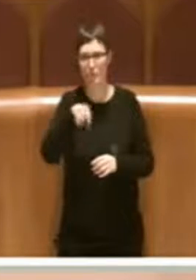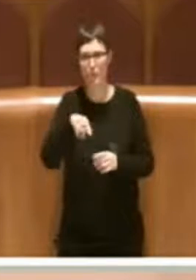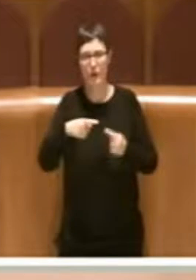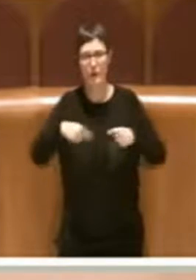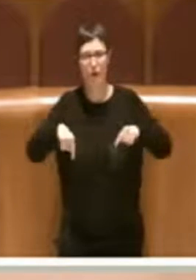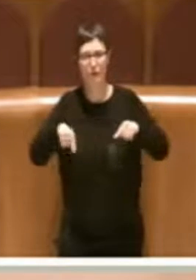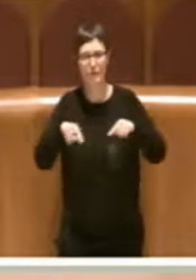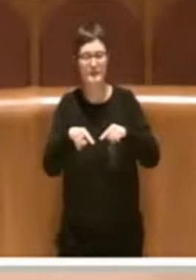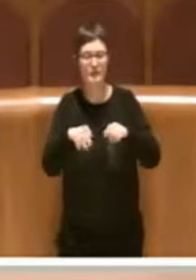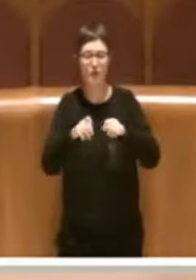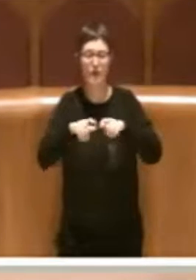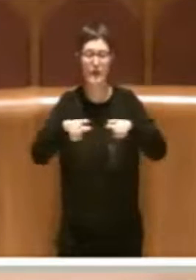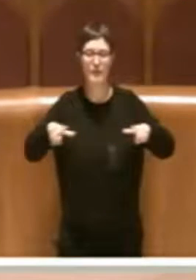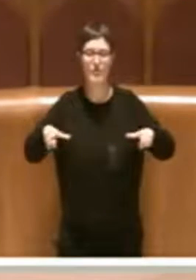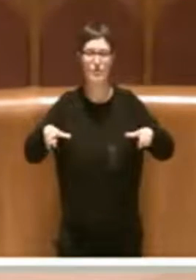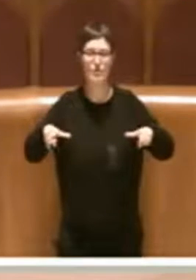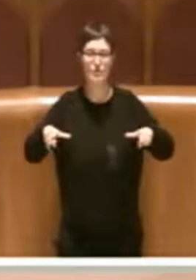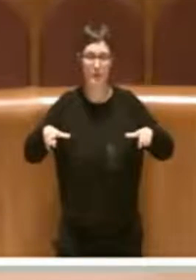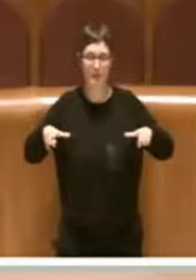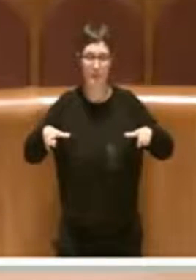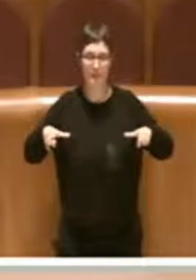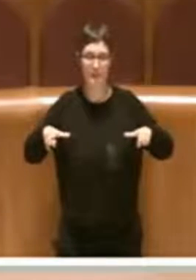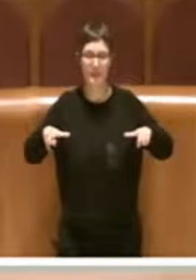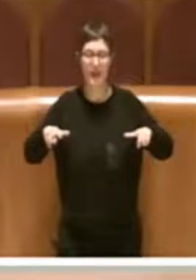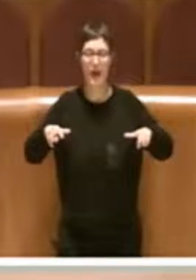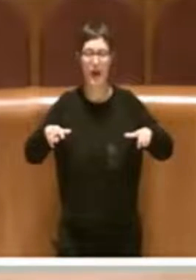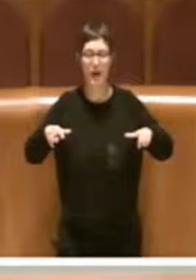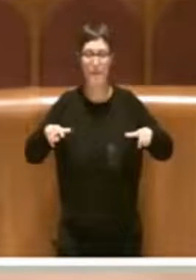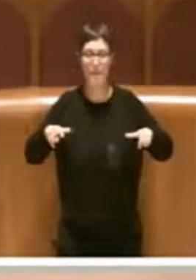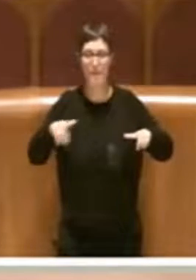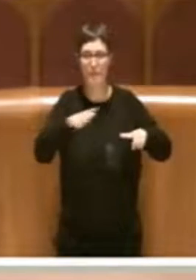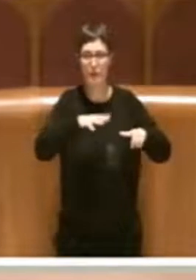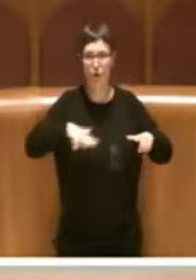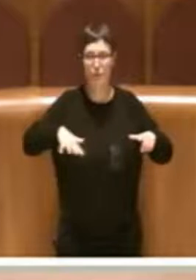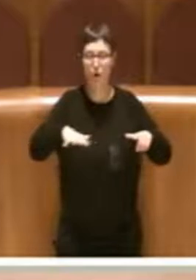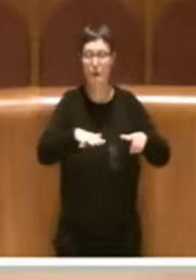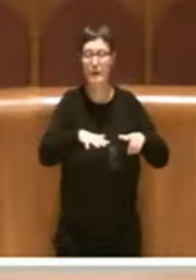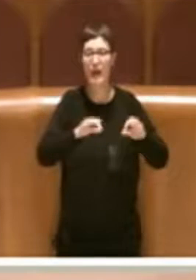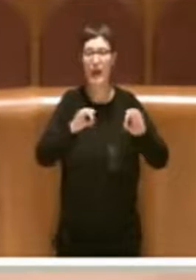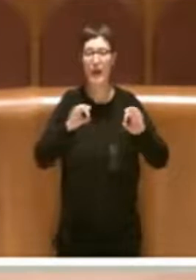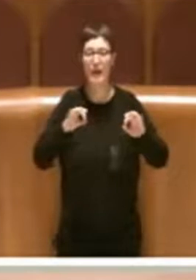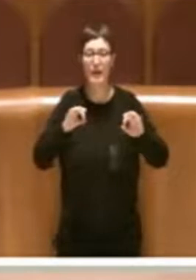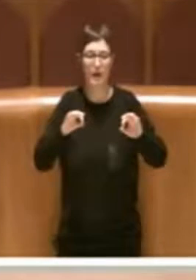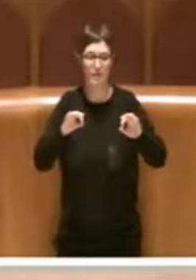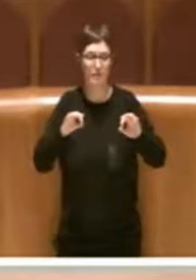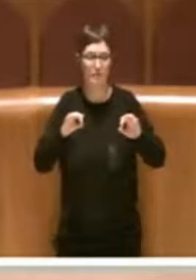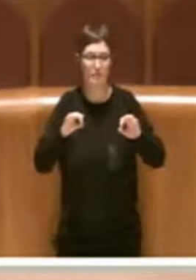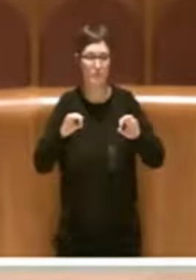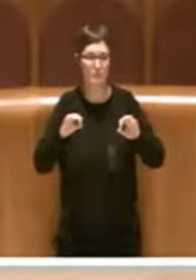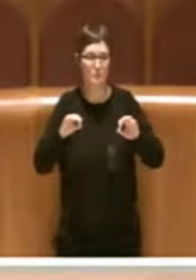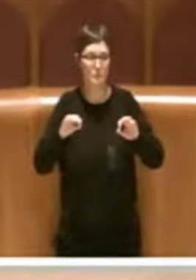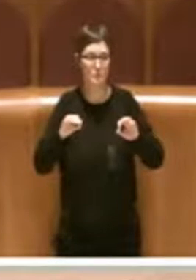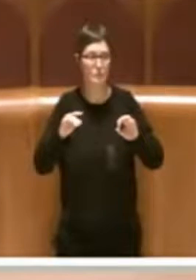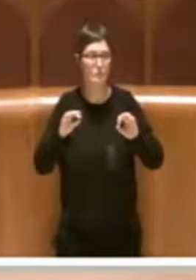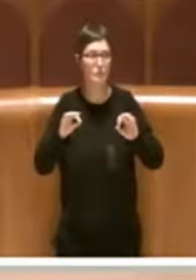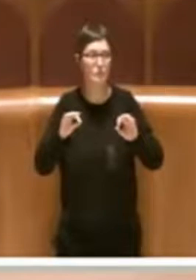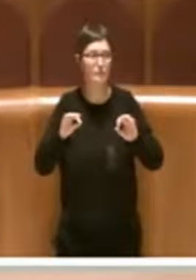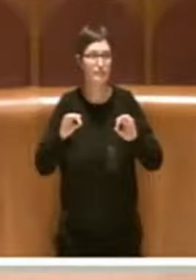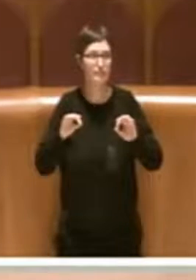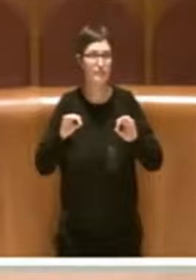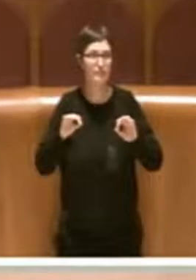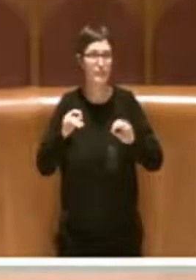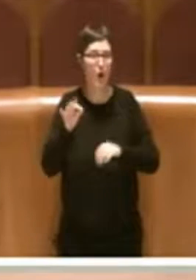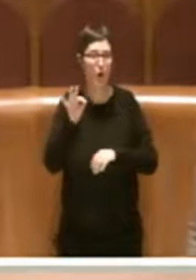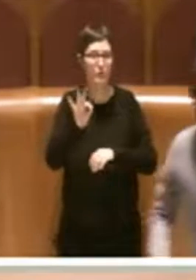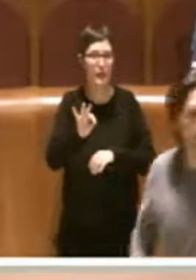di città metropolitana, proprio per andare ad armonizzare le procedure che